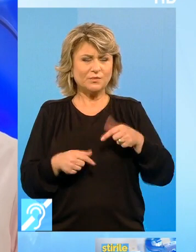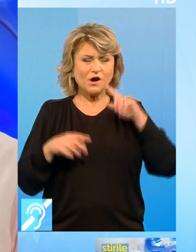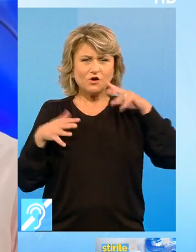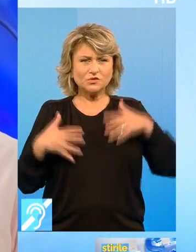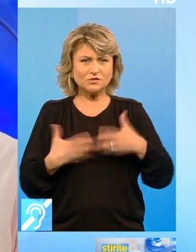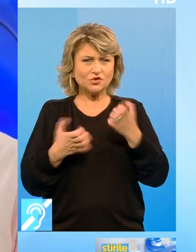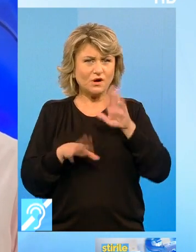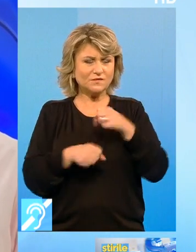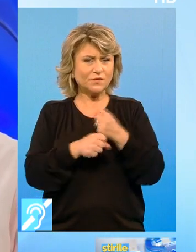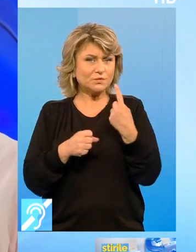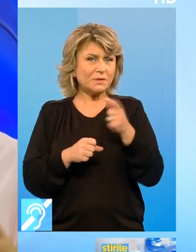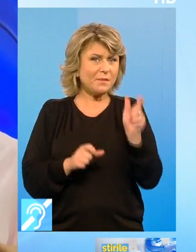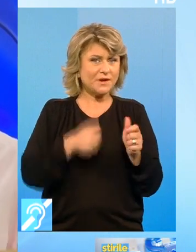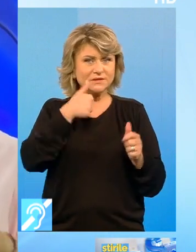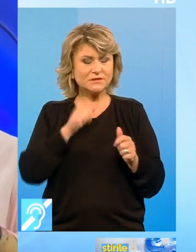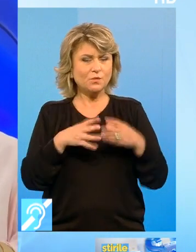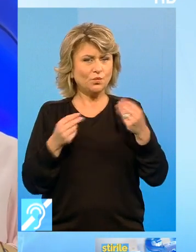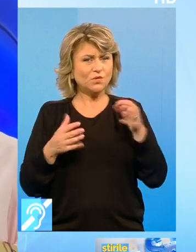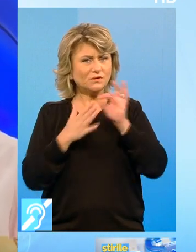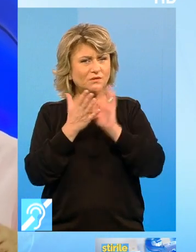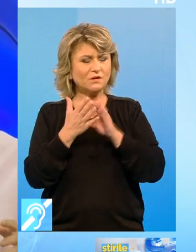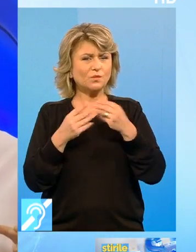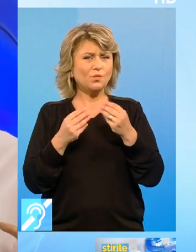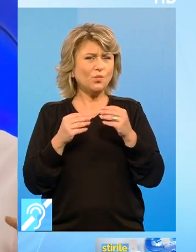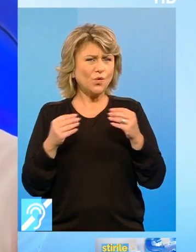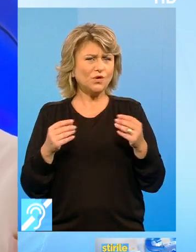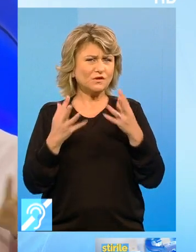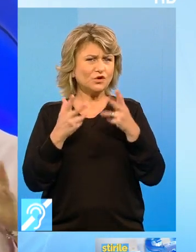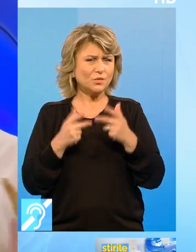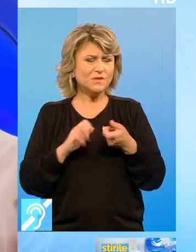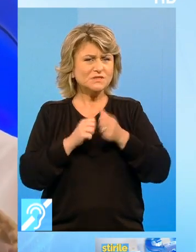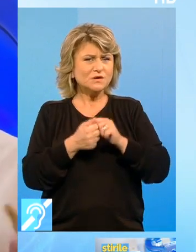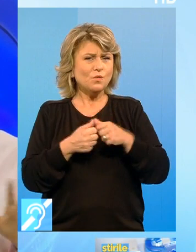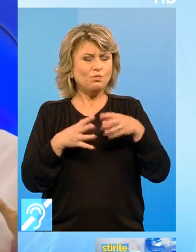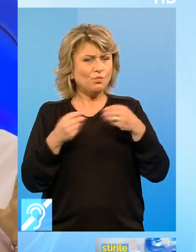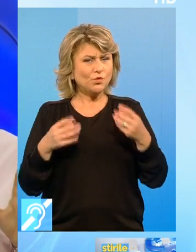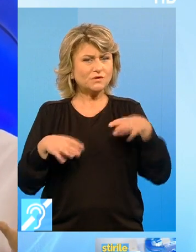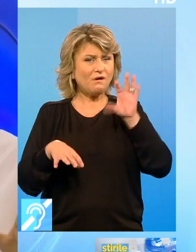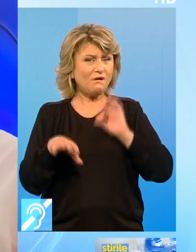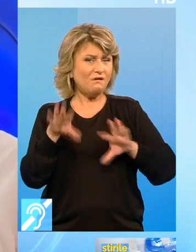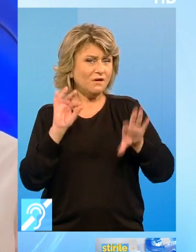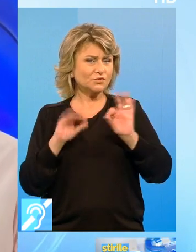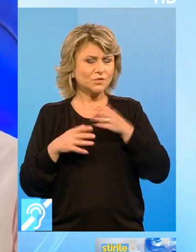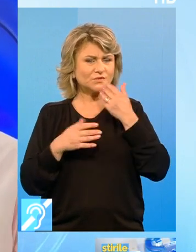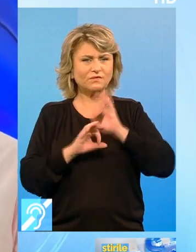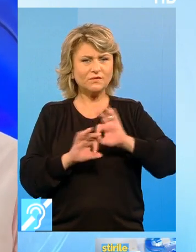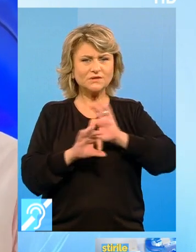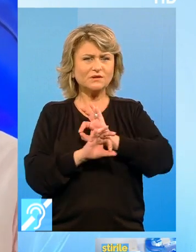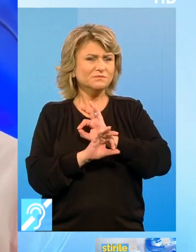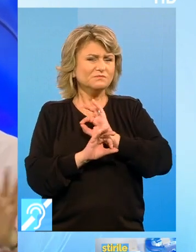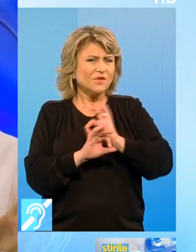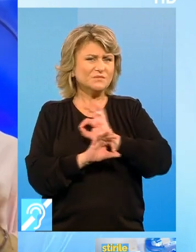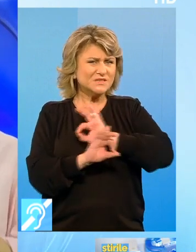ce au de făcut Mai ales în prima parte a zilei Multe date, multe cifre Sau multe alegeri Și poate nu sunt foarte sigure De